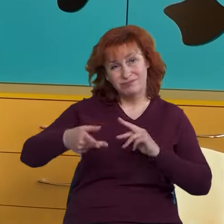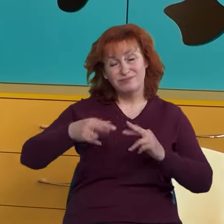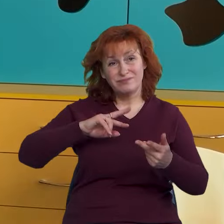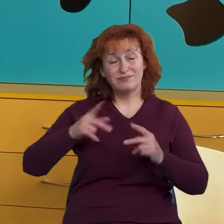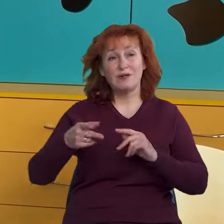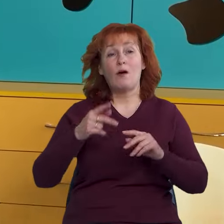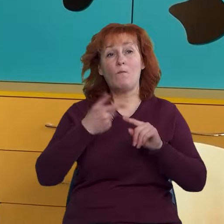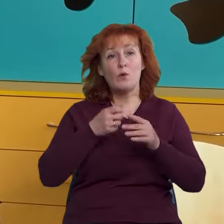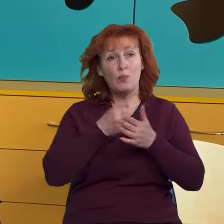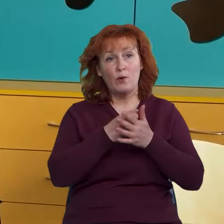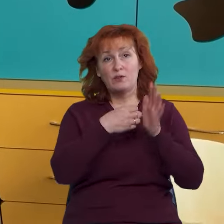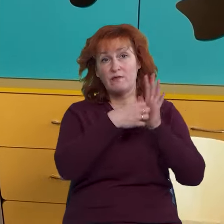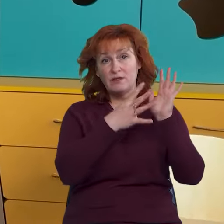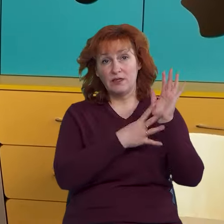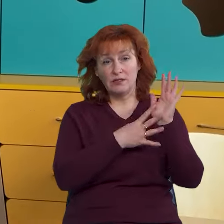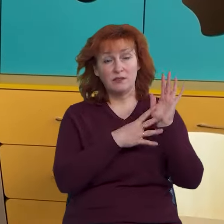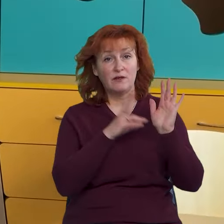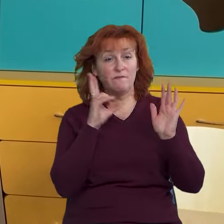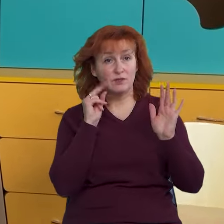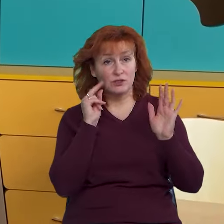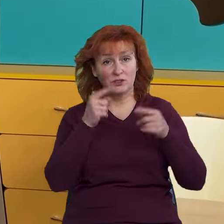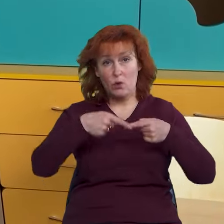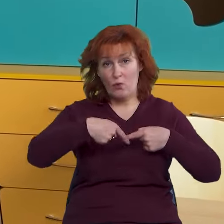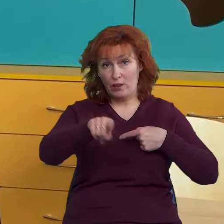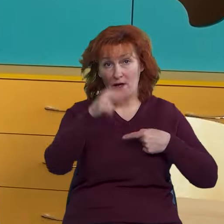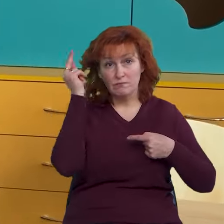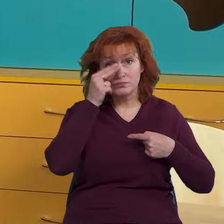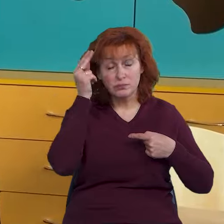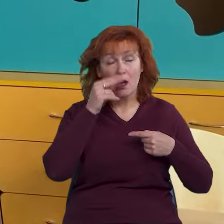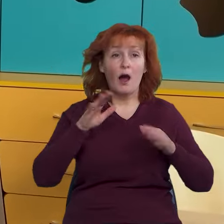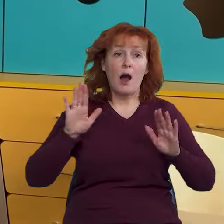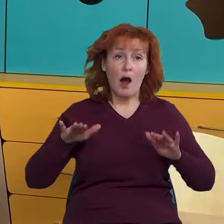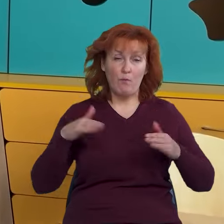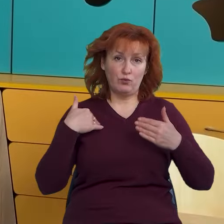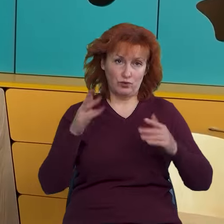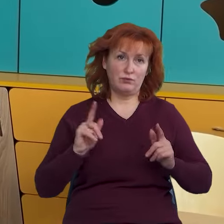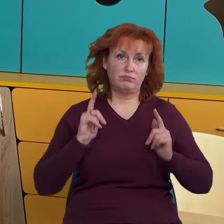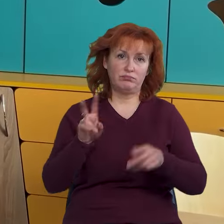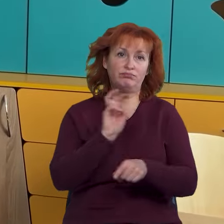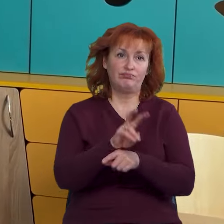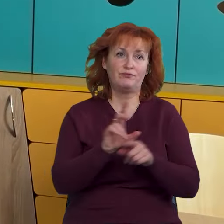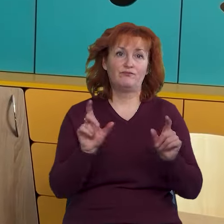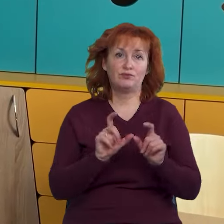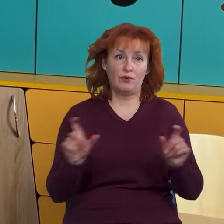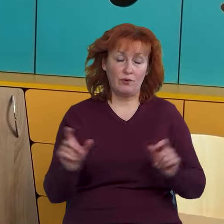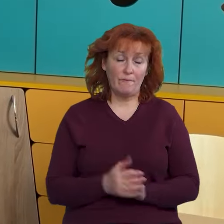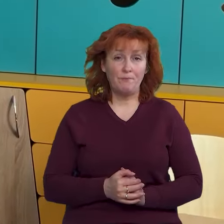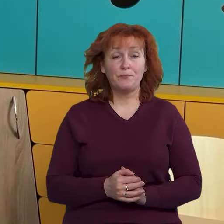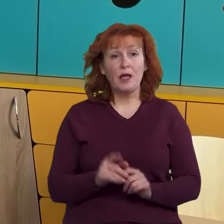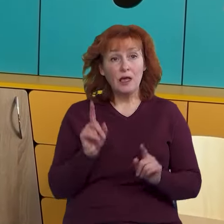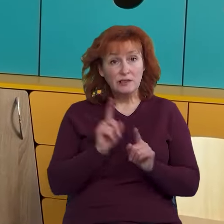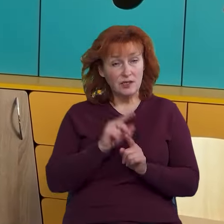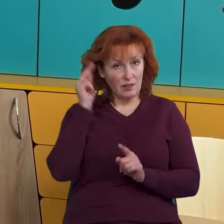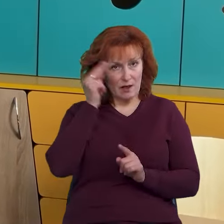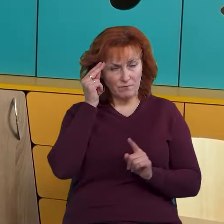Тобто до 19-го ми навчалися на онлайн, а з 19 вересня ми вийшли на очне навчання. І